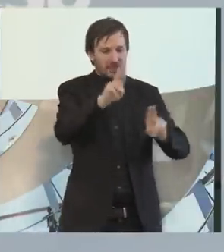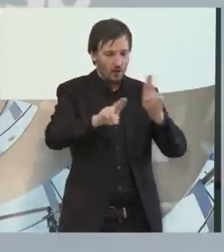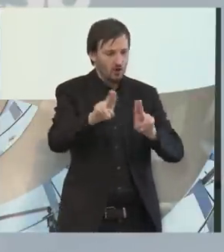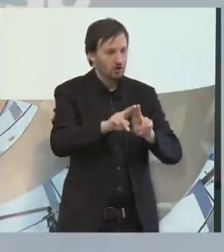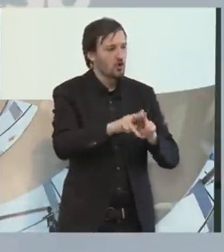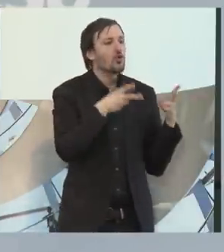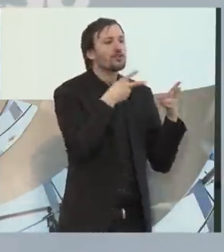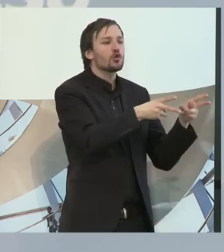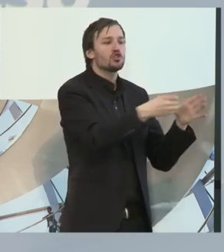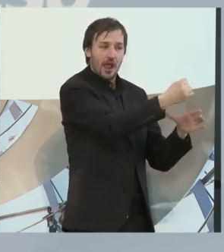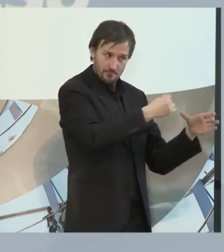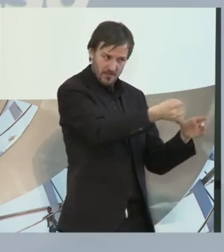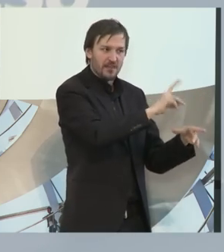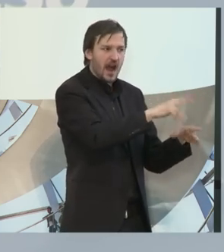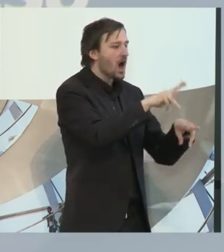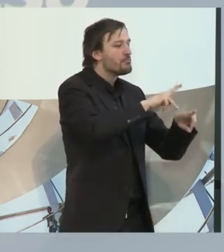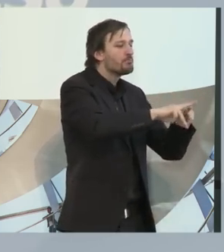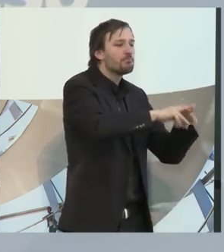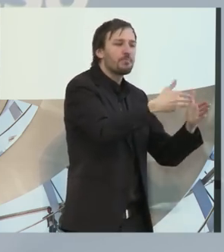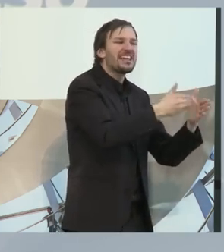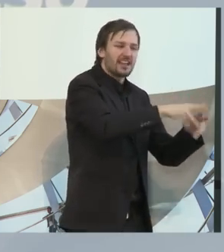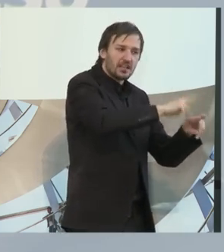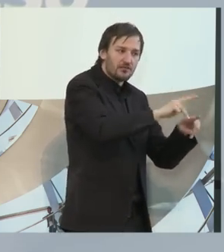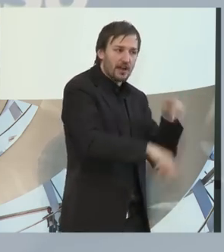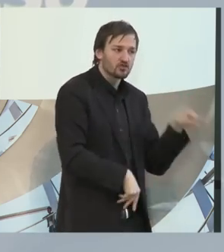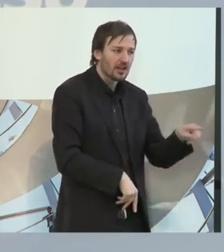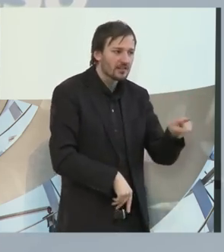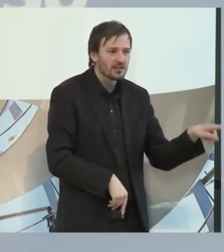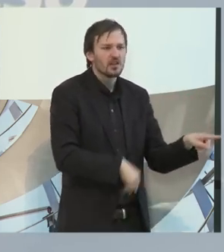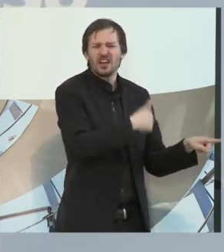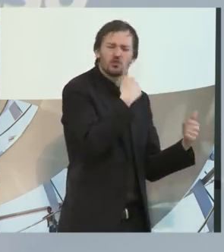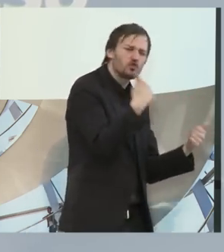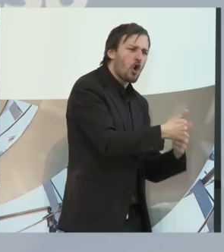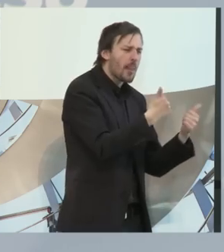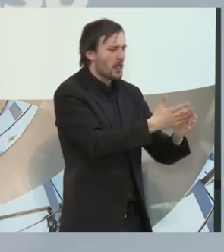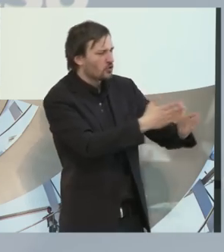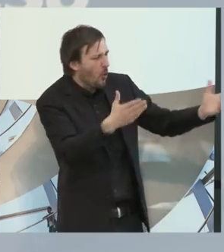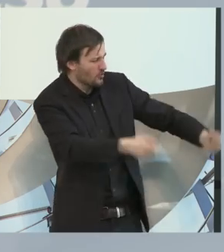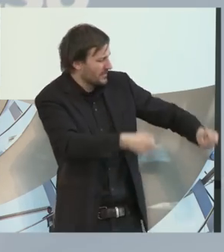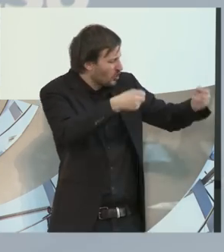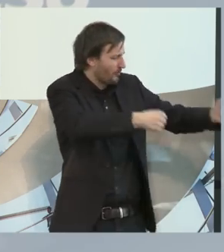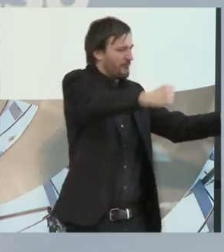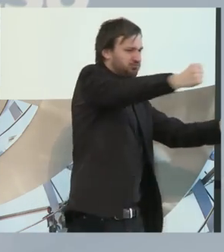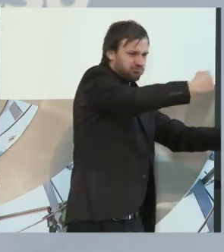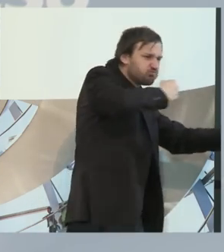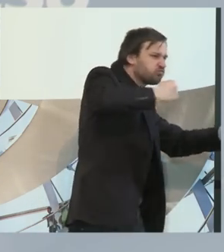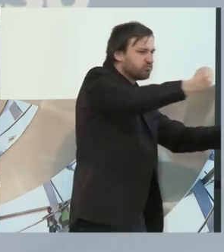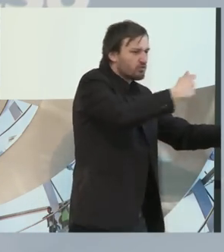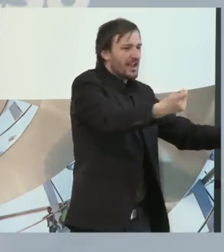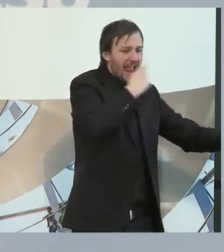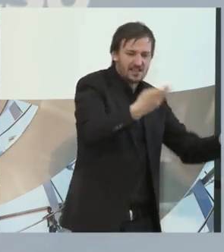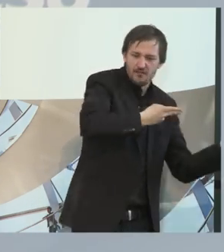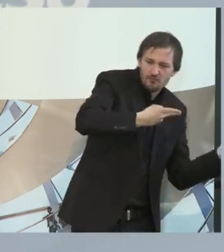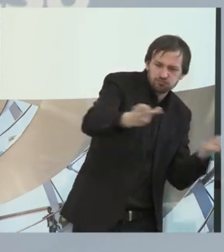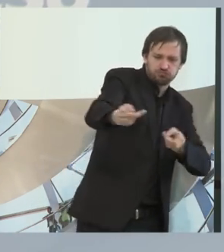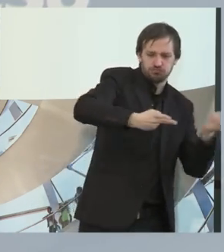Behindertenwerkstatt. Und es war so super, wie diese Menschen mit Riesenkochlöffeln in Riesentöpfen rührten, das Essen verteilt haben